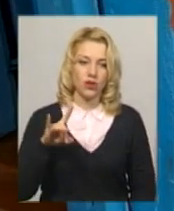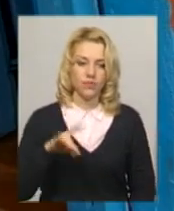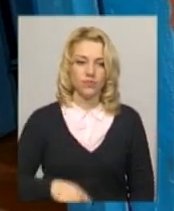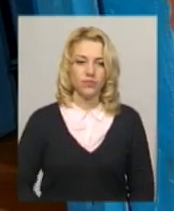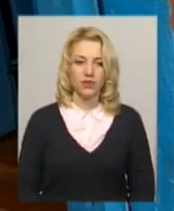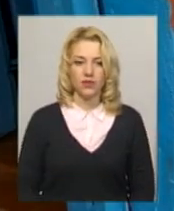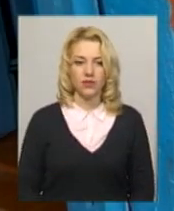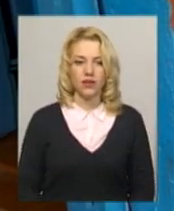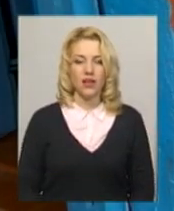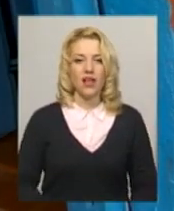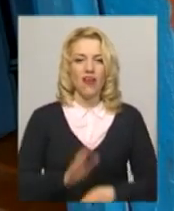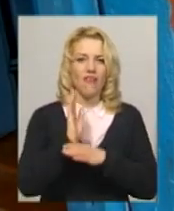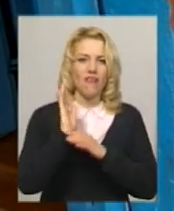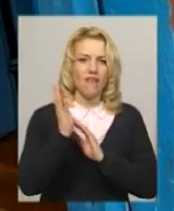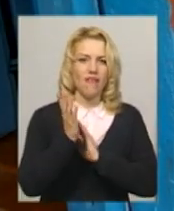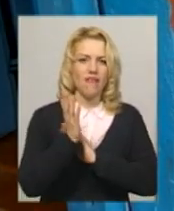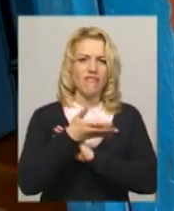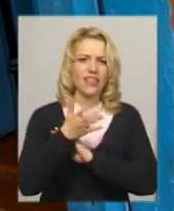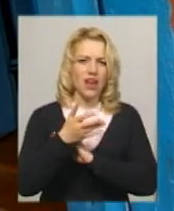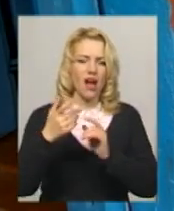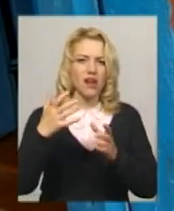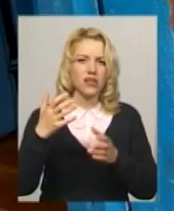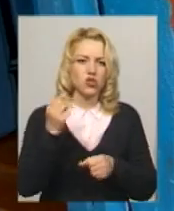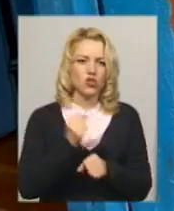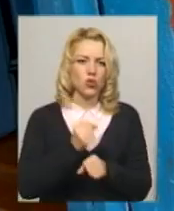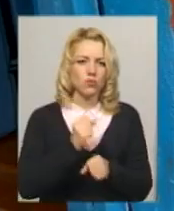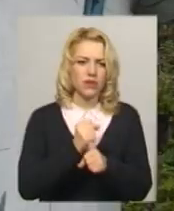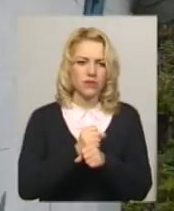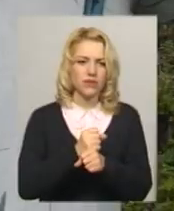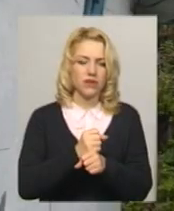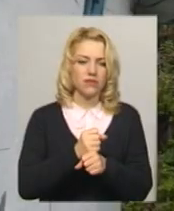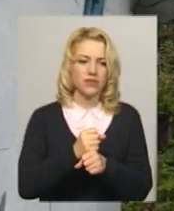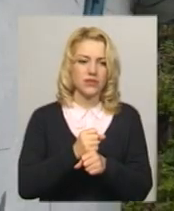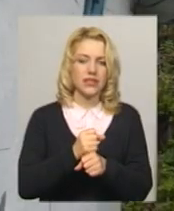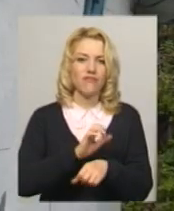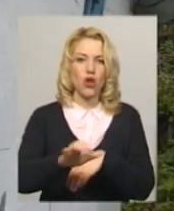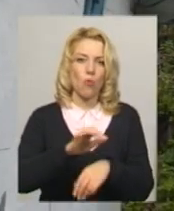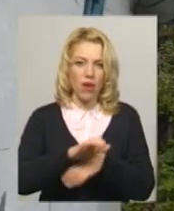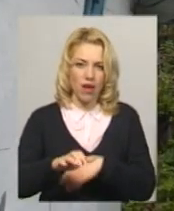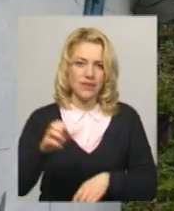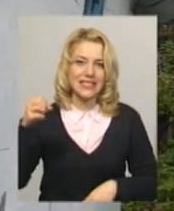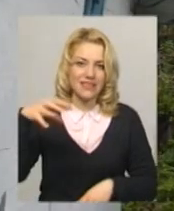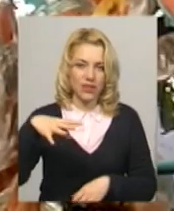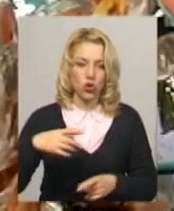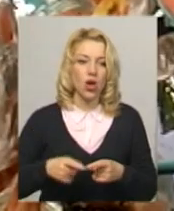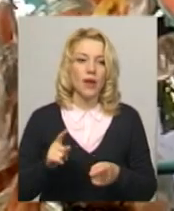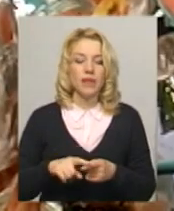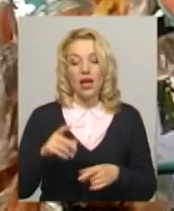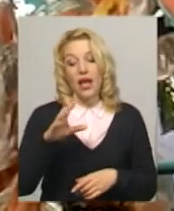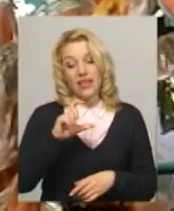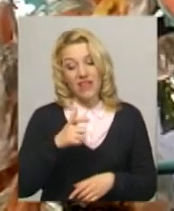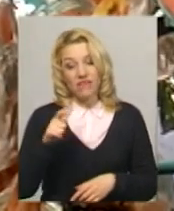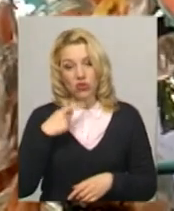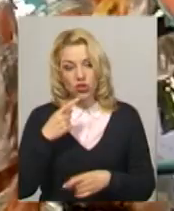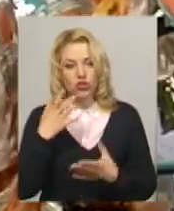І так виробляли світло. Іван Євгенійович каже, має ще одну мрію, яку хоче